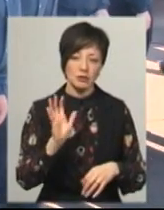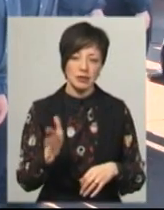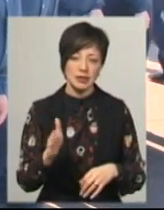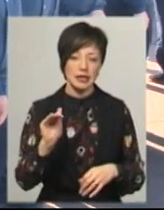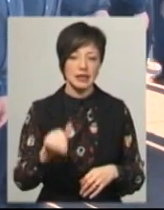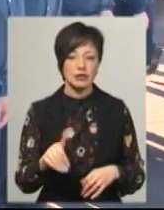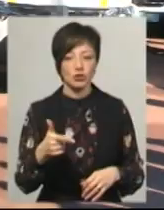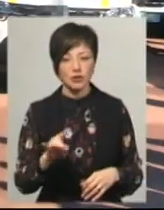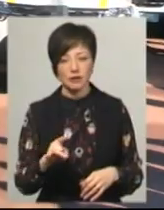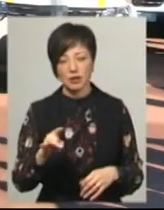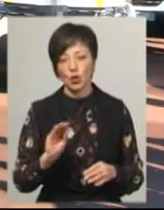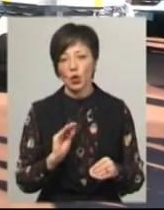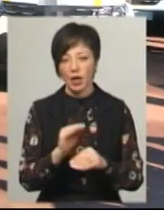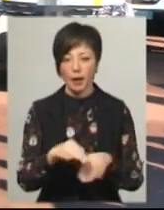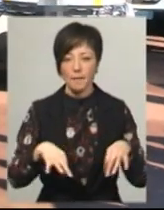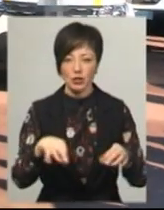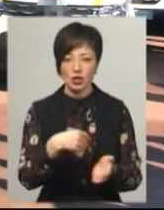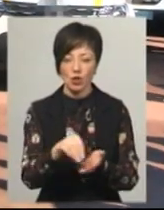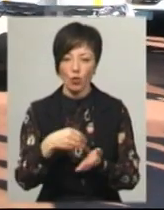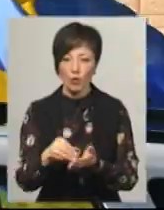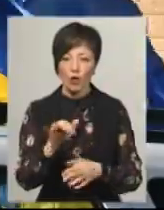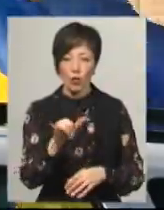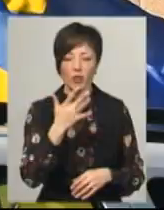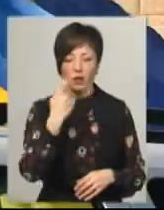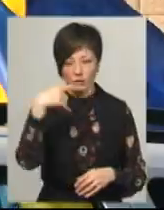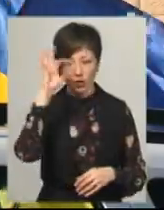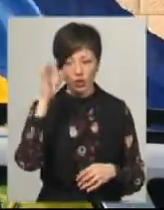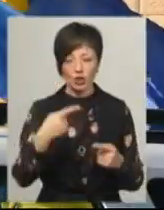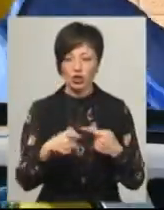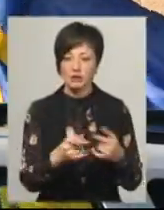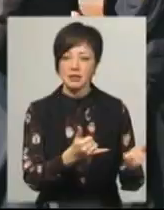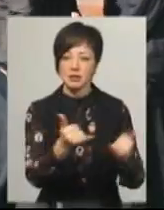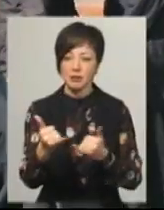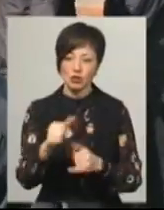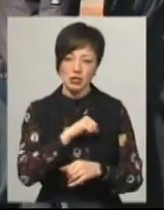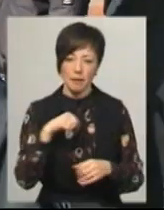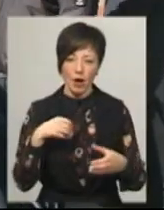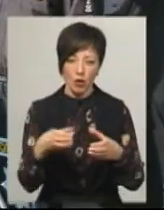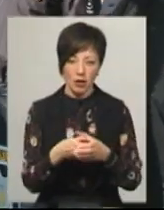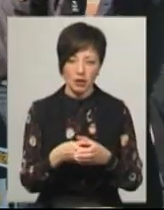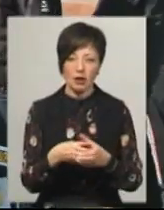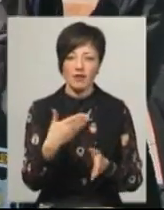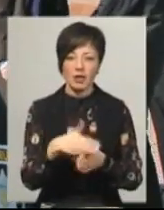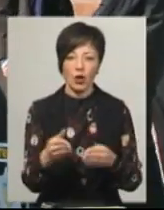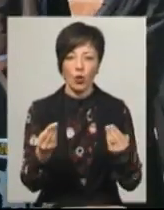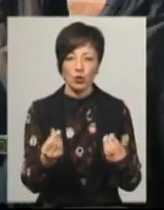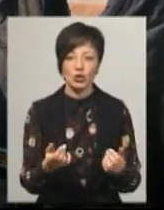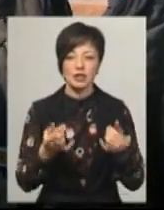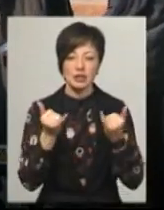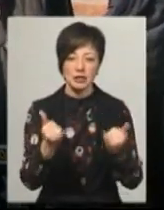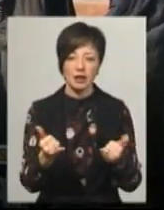тисяч гривень. Чоловік додає, машини закупили у Нацполіції, іншим забезпечує громада. Громада виділяє кошти для